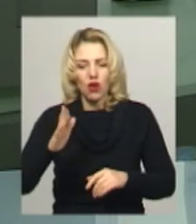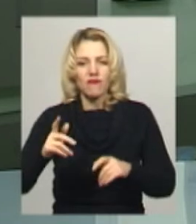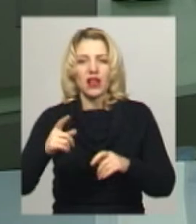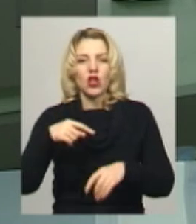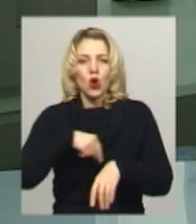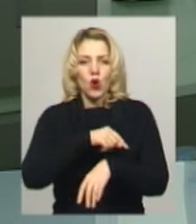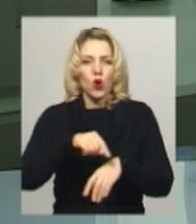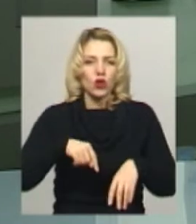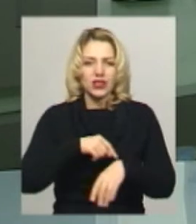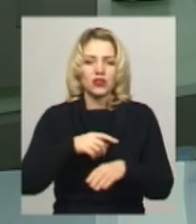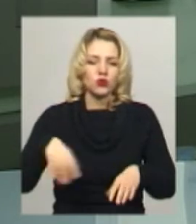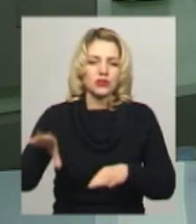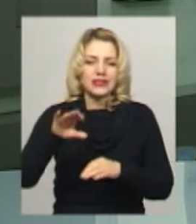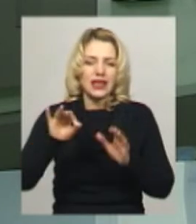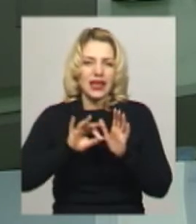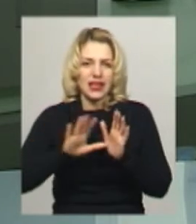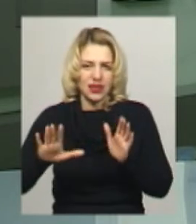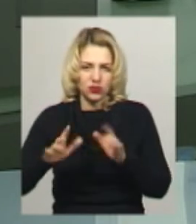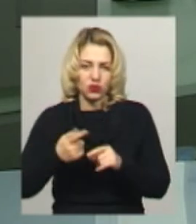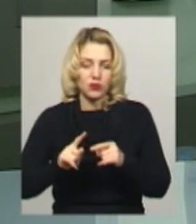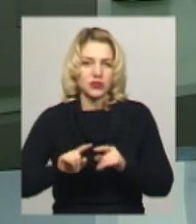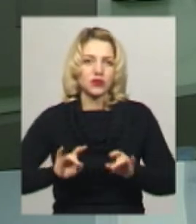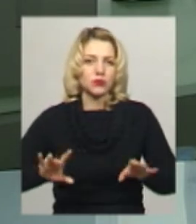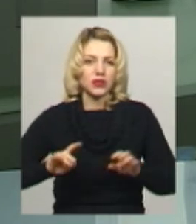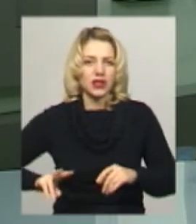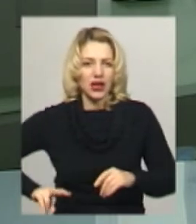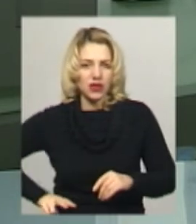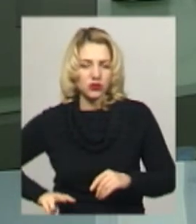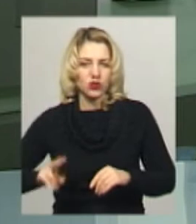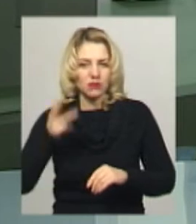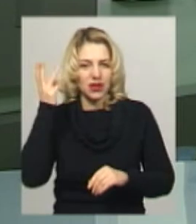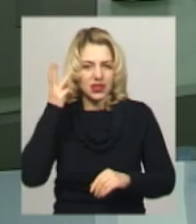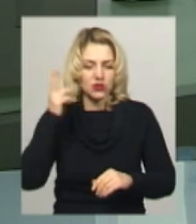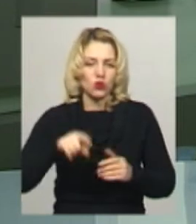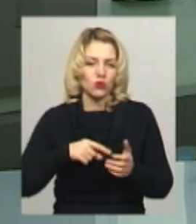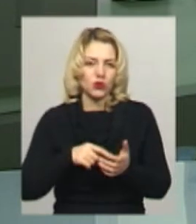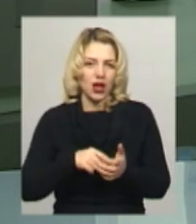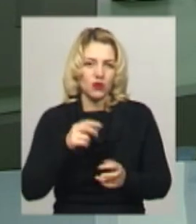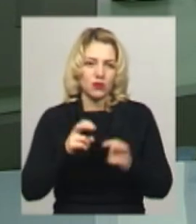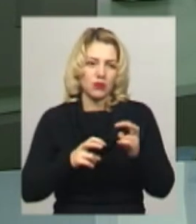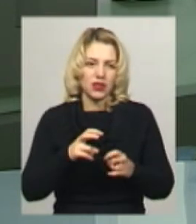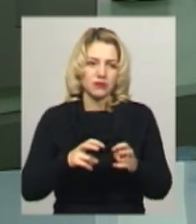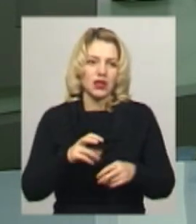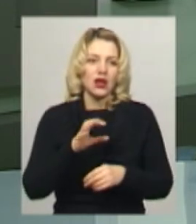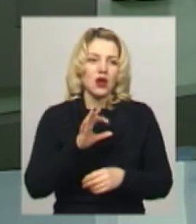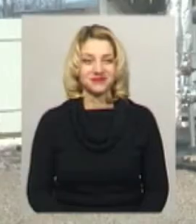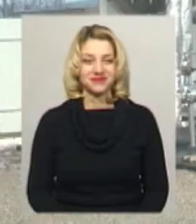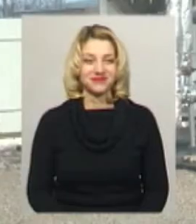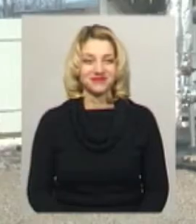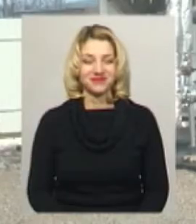станції електроенергії. Про це каже директор Хмельницького комунального підприємства «Хмельницькомунтранс» Олександр Зімін.